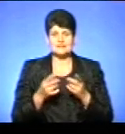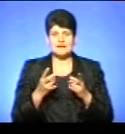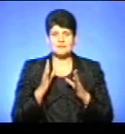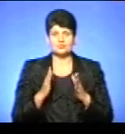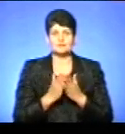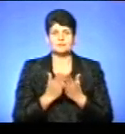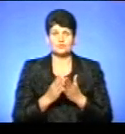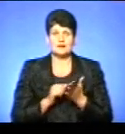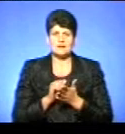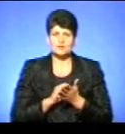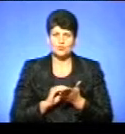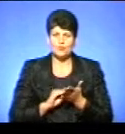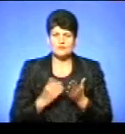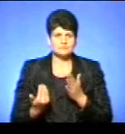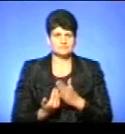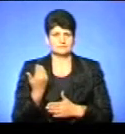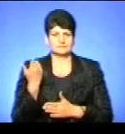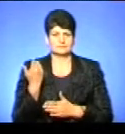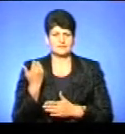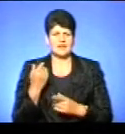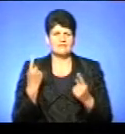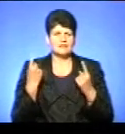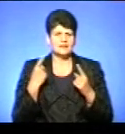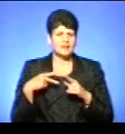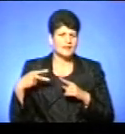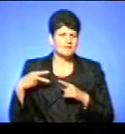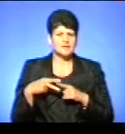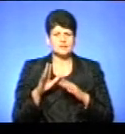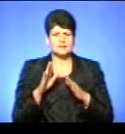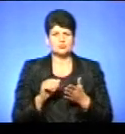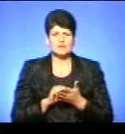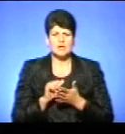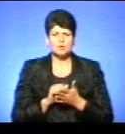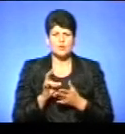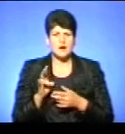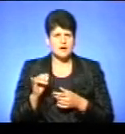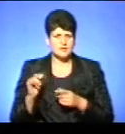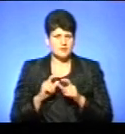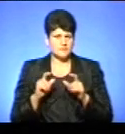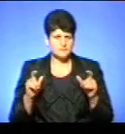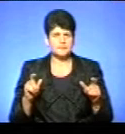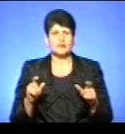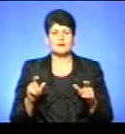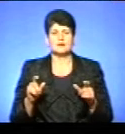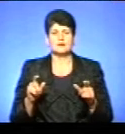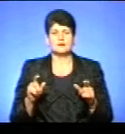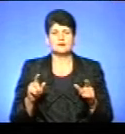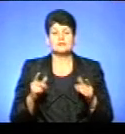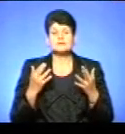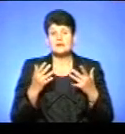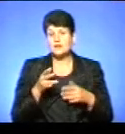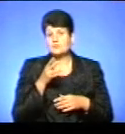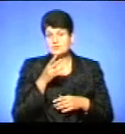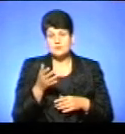підручники передрукувати, відповідно, велике навантаження піде на друкарні. Що, ну, скільки